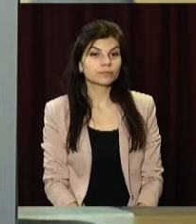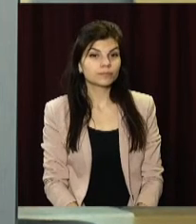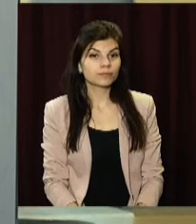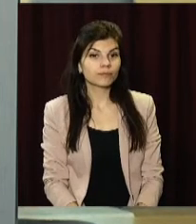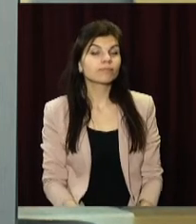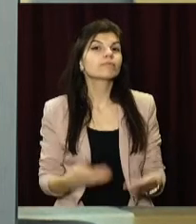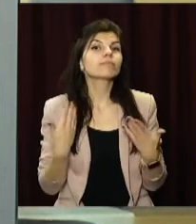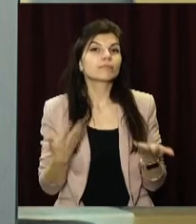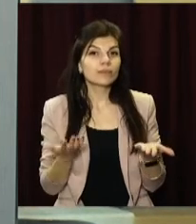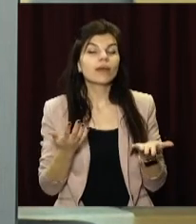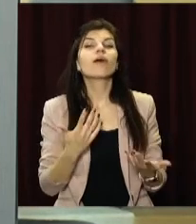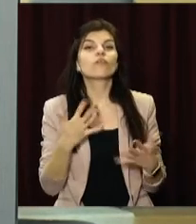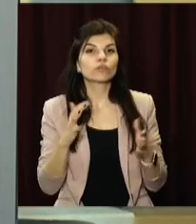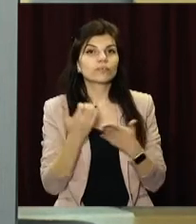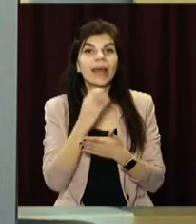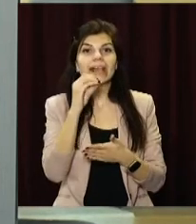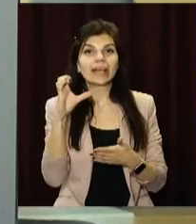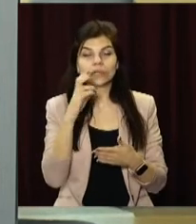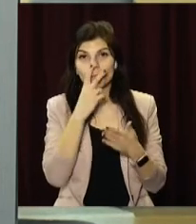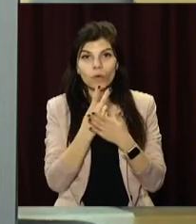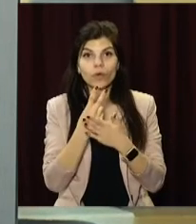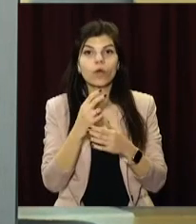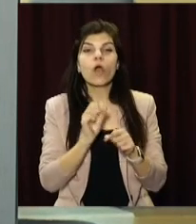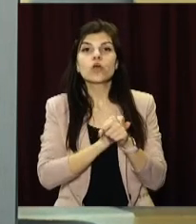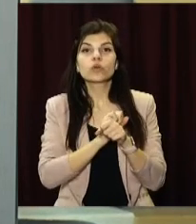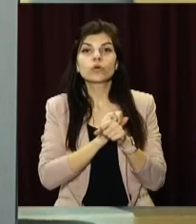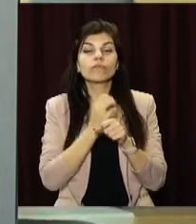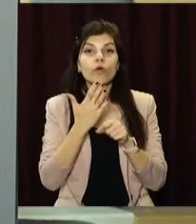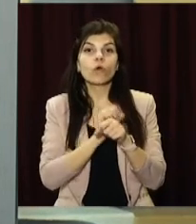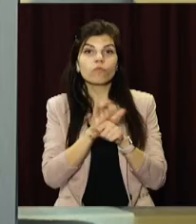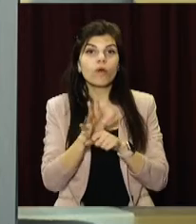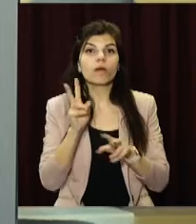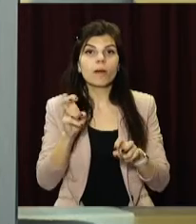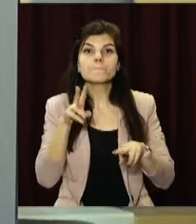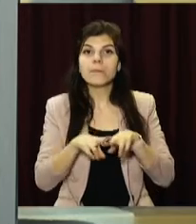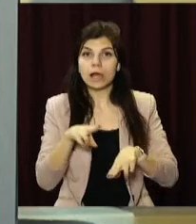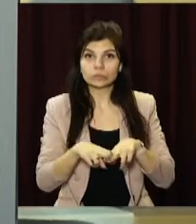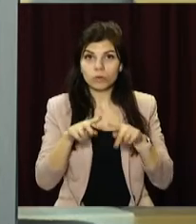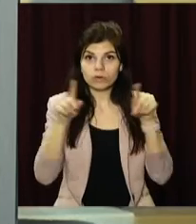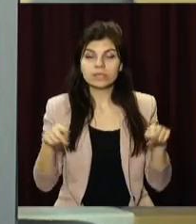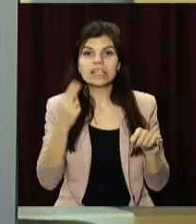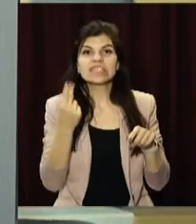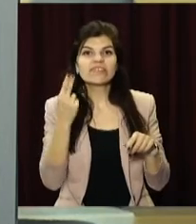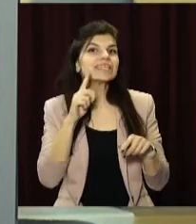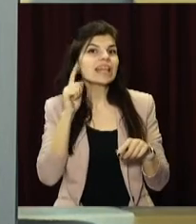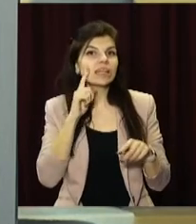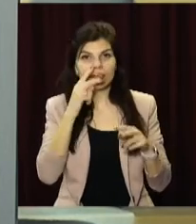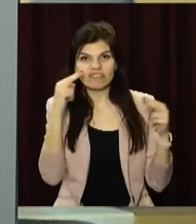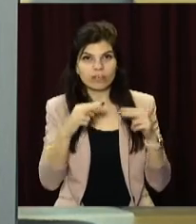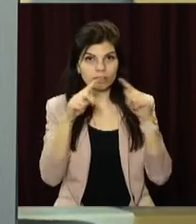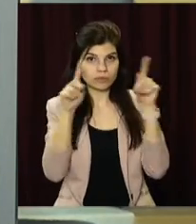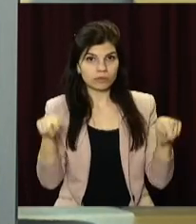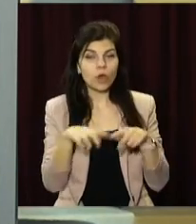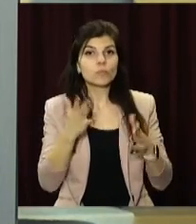Нарешті визначилися в ЄС, показали ковід-паспорти. В Єврокомісії заявили, що цифровий зелений сертифікат буде